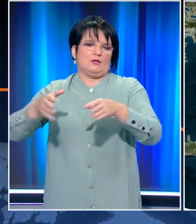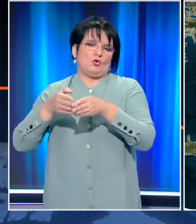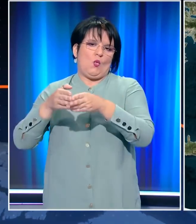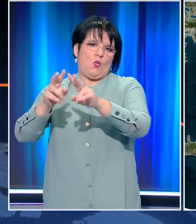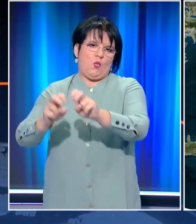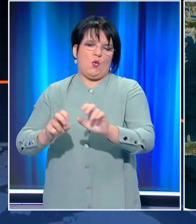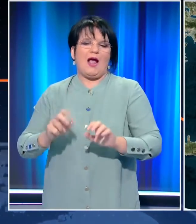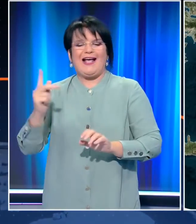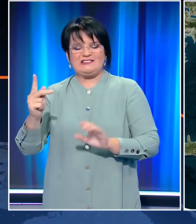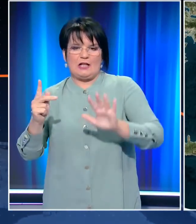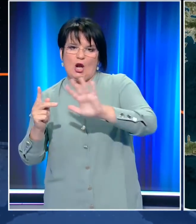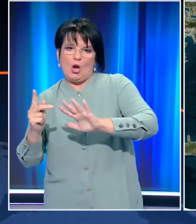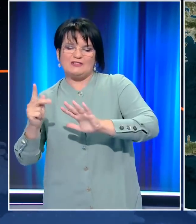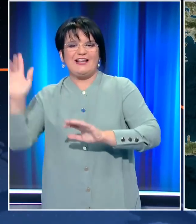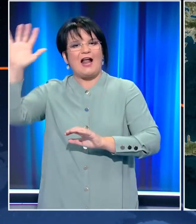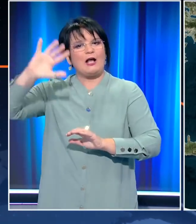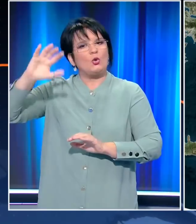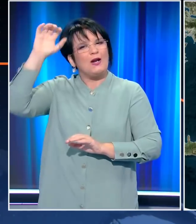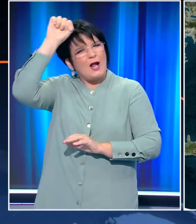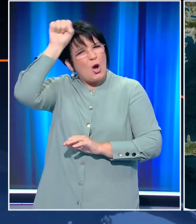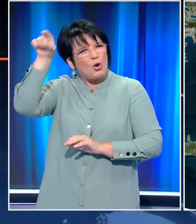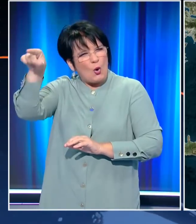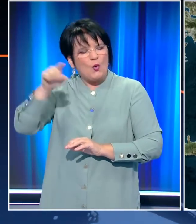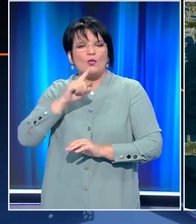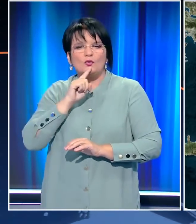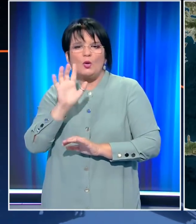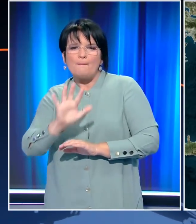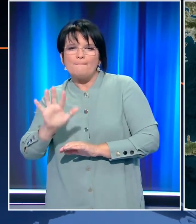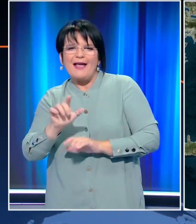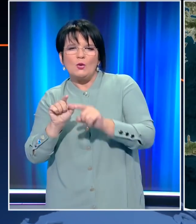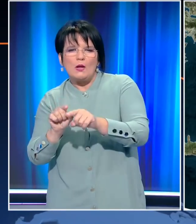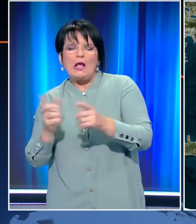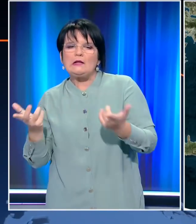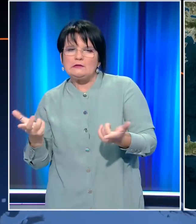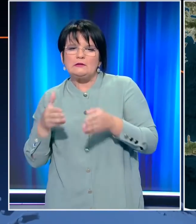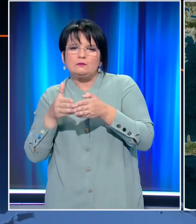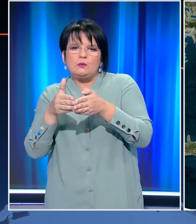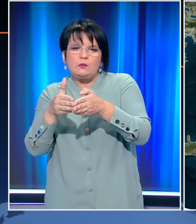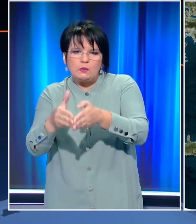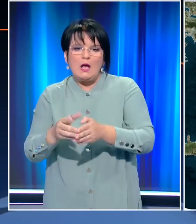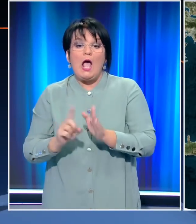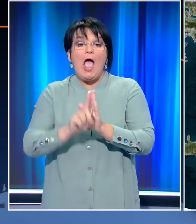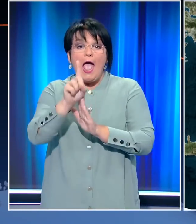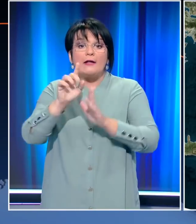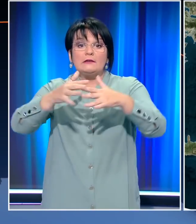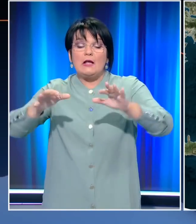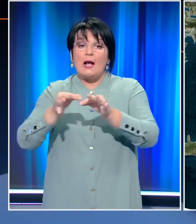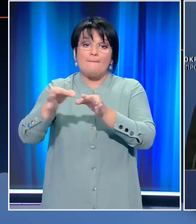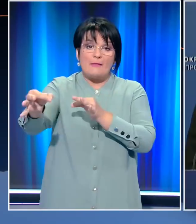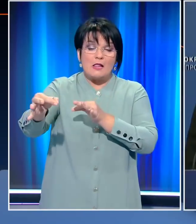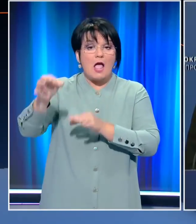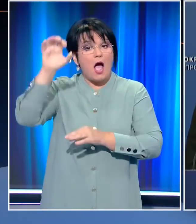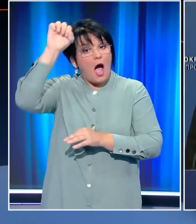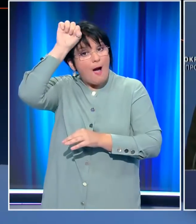φορά δυτικά από το Καστελόριζο αλλά και ανατολικά της Ρόδου, με το δυτικότερο σημείο της περιοχής να φτάνει έως και 11 ναυτικά μήλοι από τη Ρόδο.